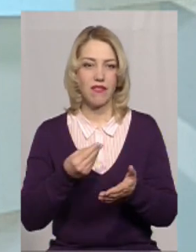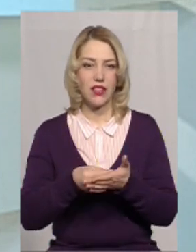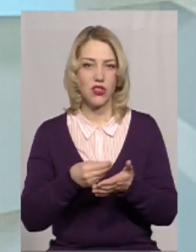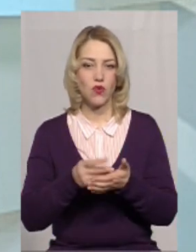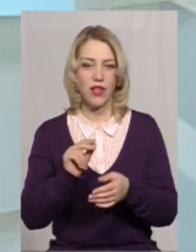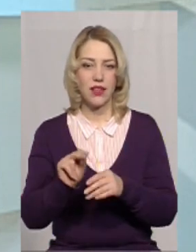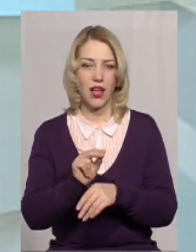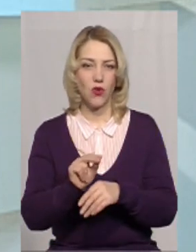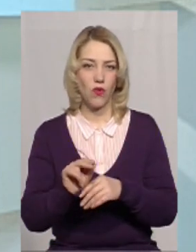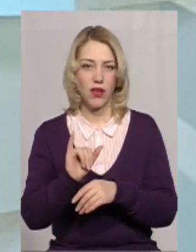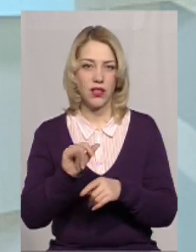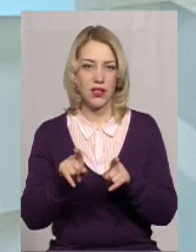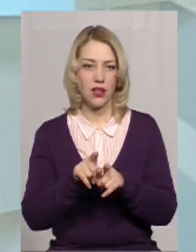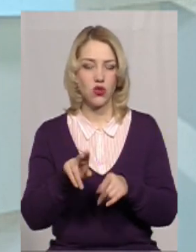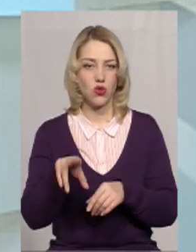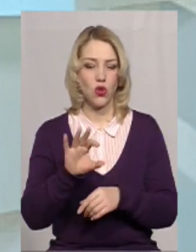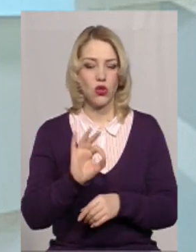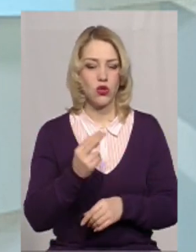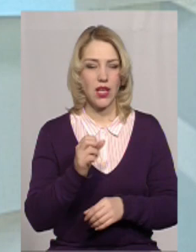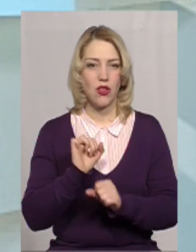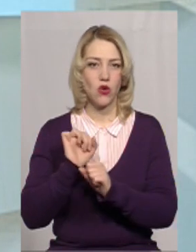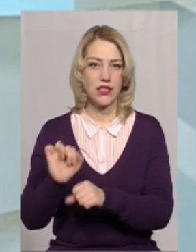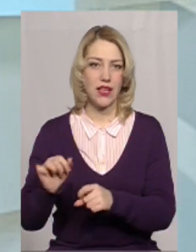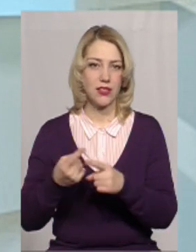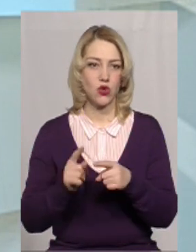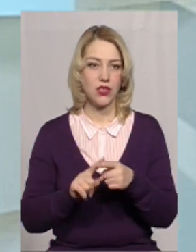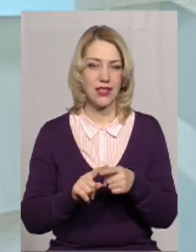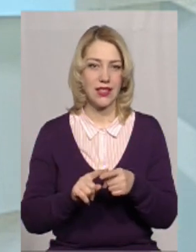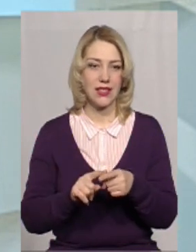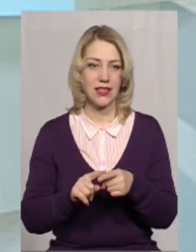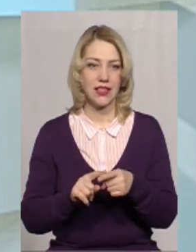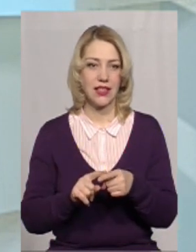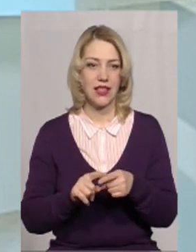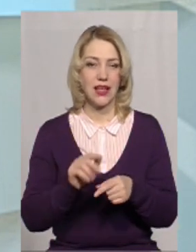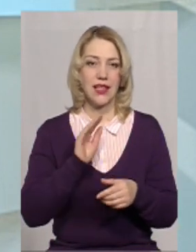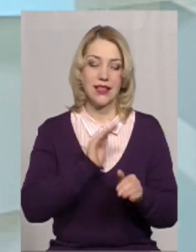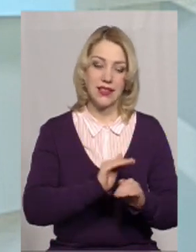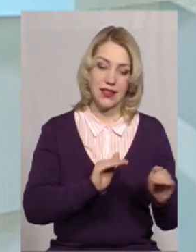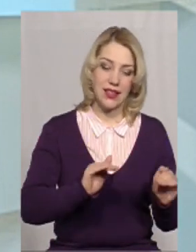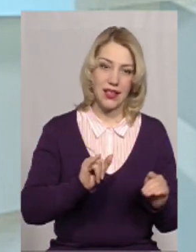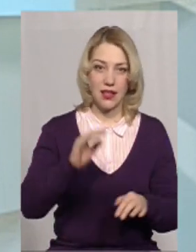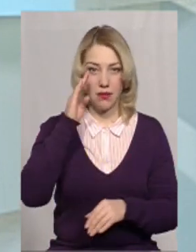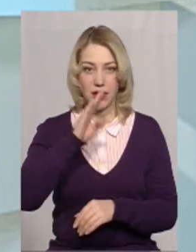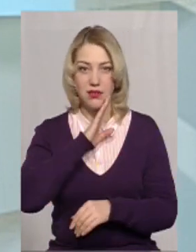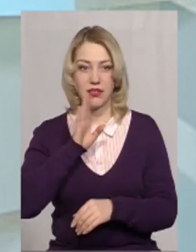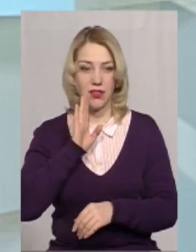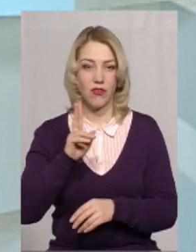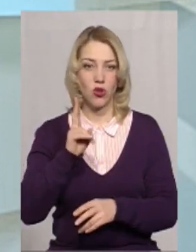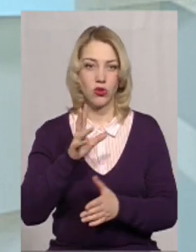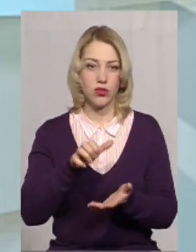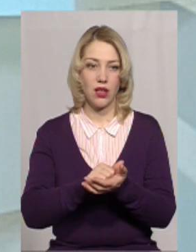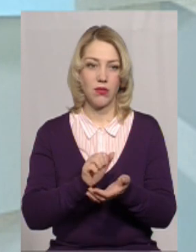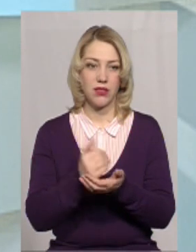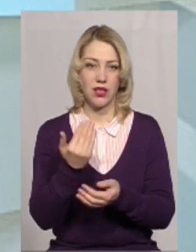лікування, а також щодо соціального захисту цих, як дітей, так і батьків, які